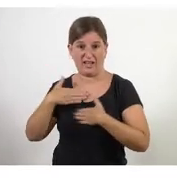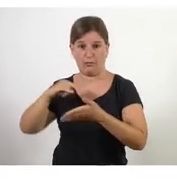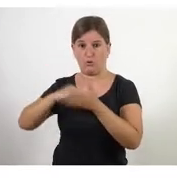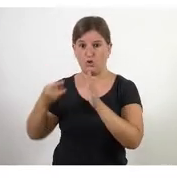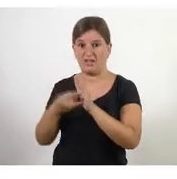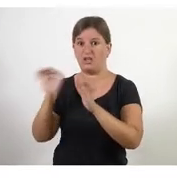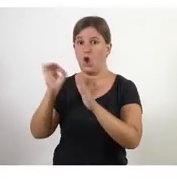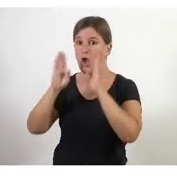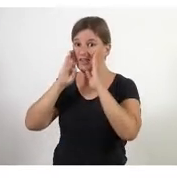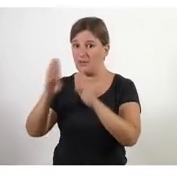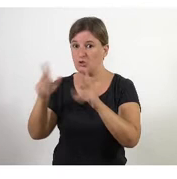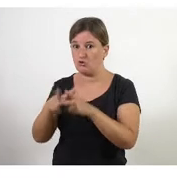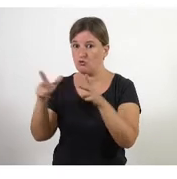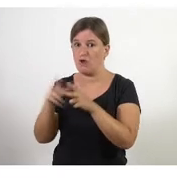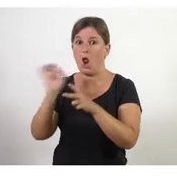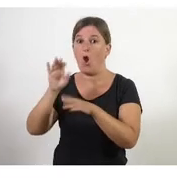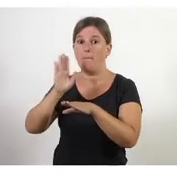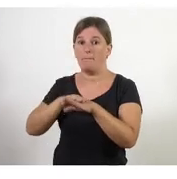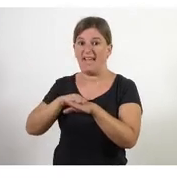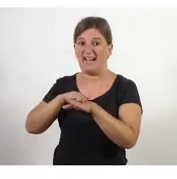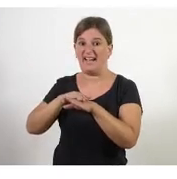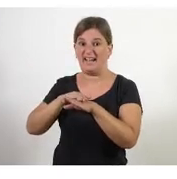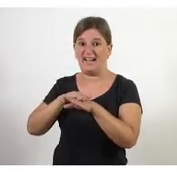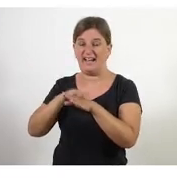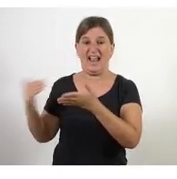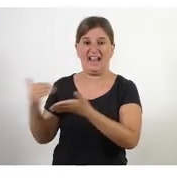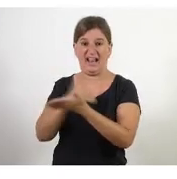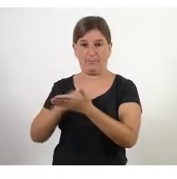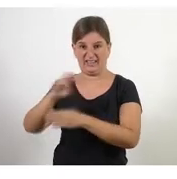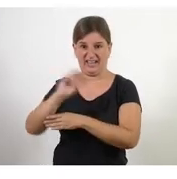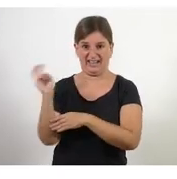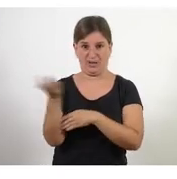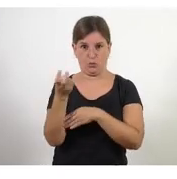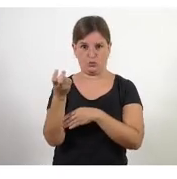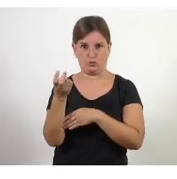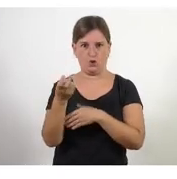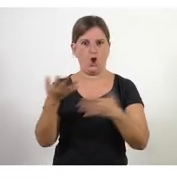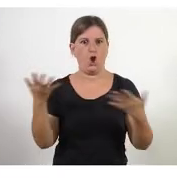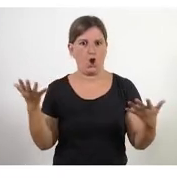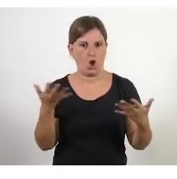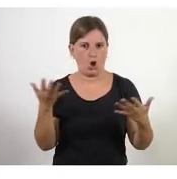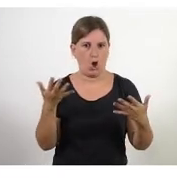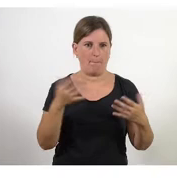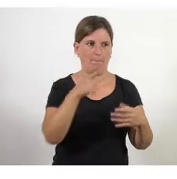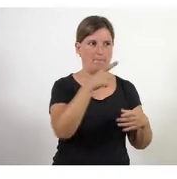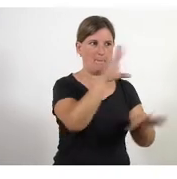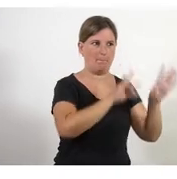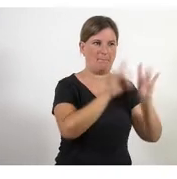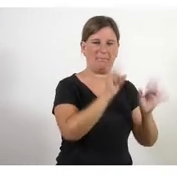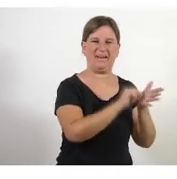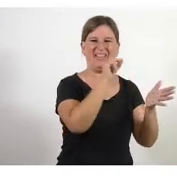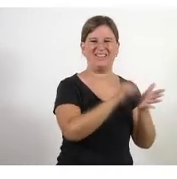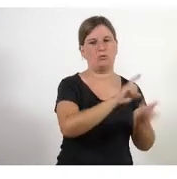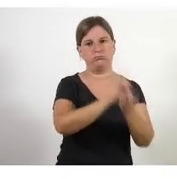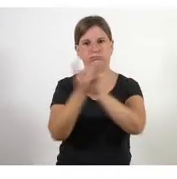tot projectes de captació de recursos com passar de predictiu a evolutiu el primer que hem de tindre clar és